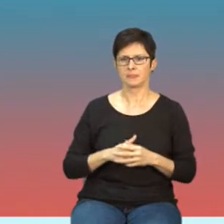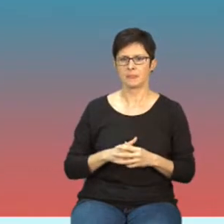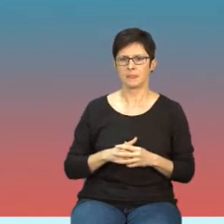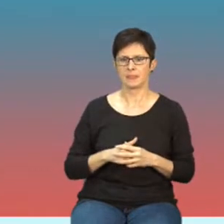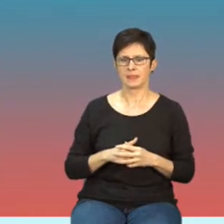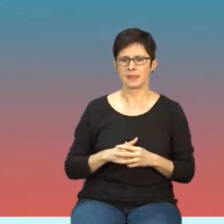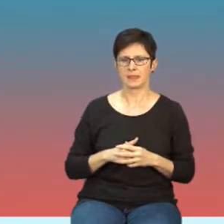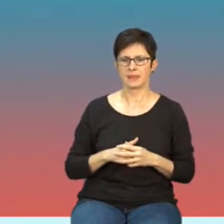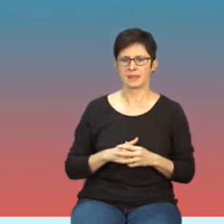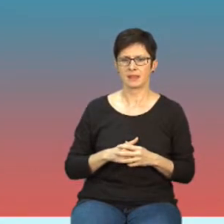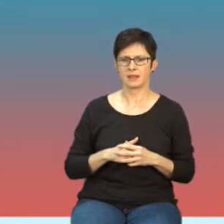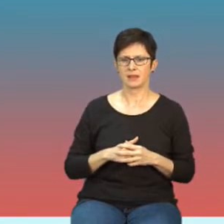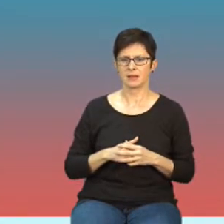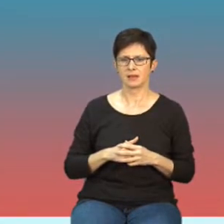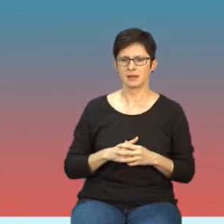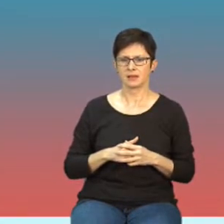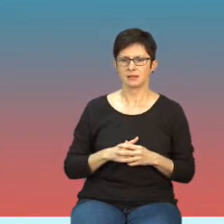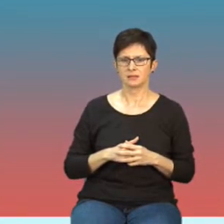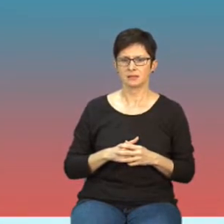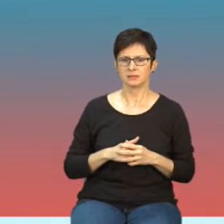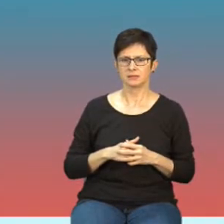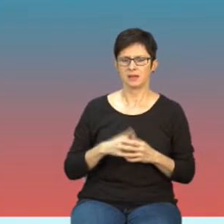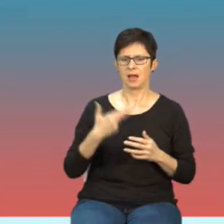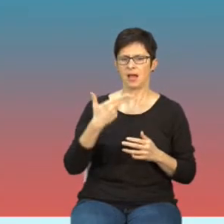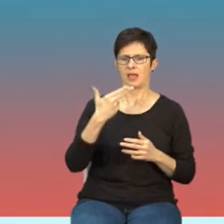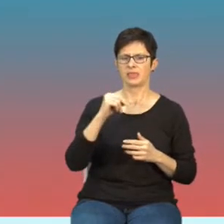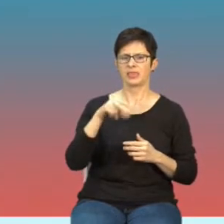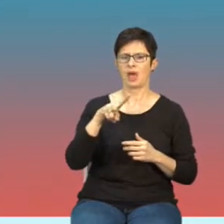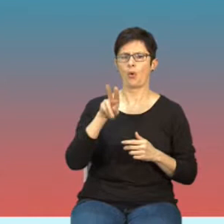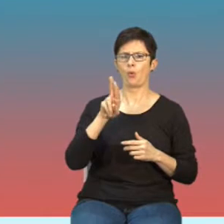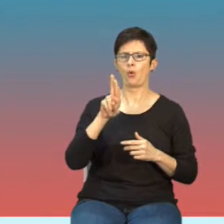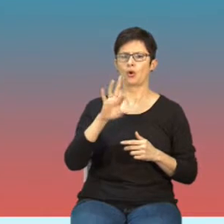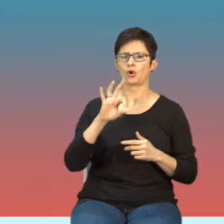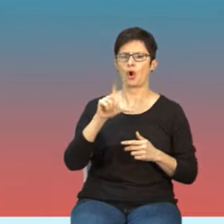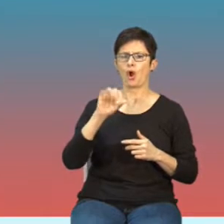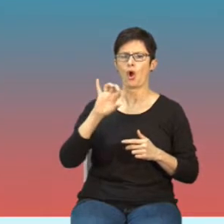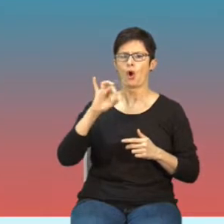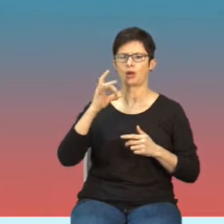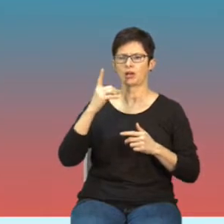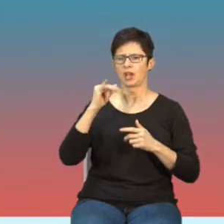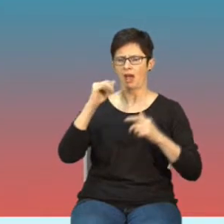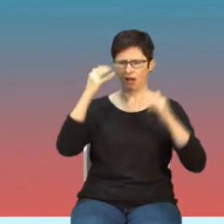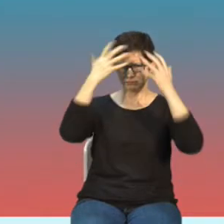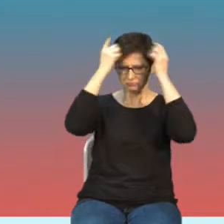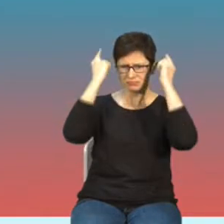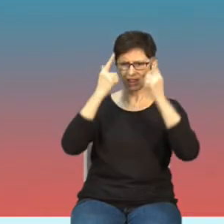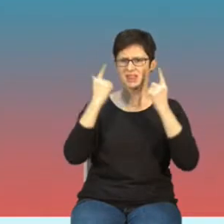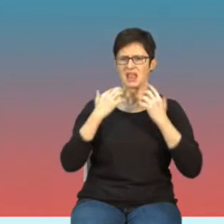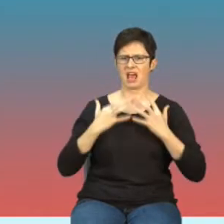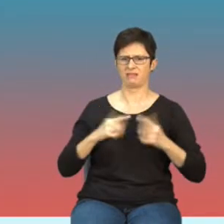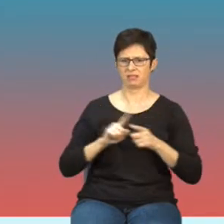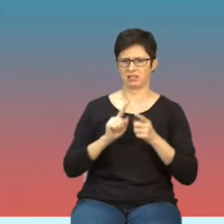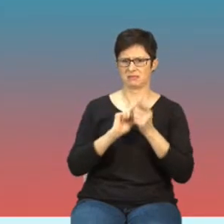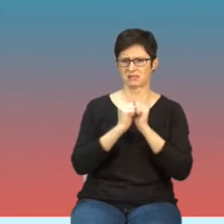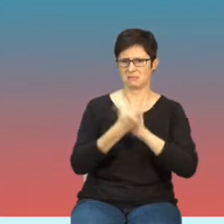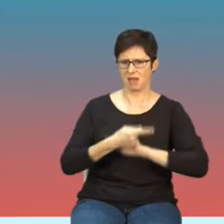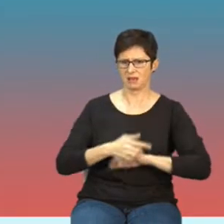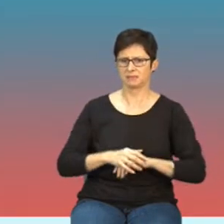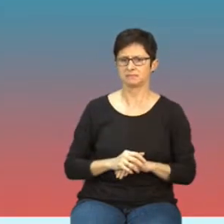no i oraz cały ten tak zwany neurologiczny zespół choroby mikrofalowej. Także to, proszę Państwa,